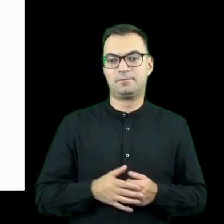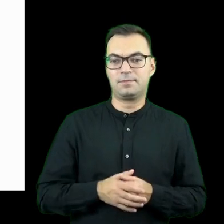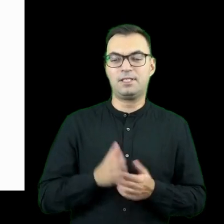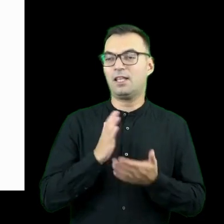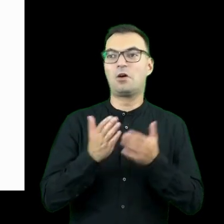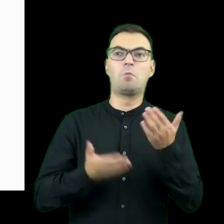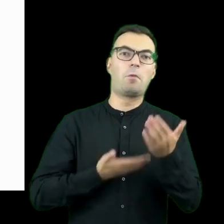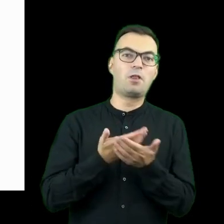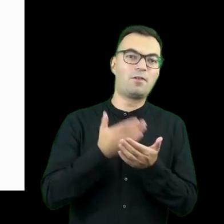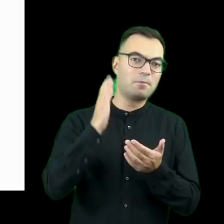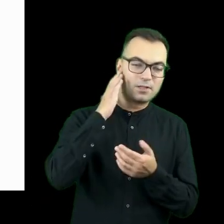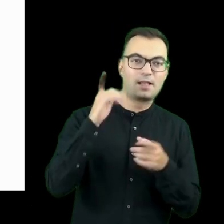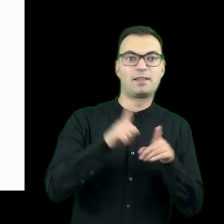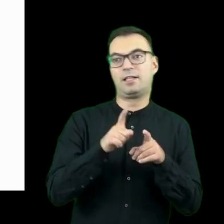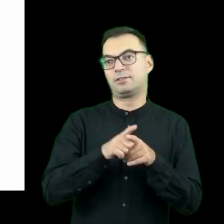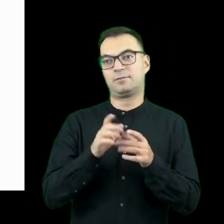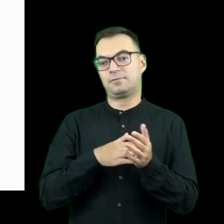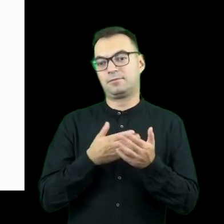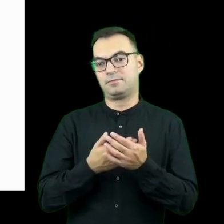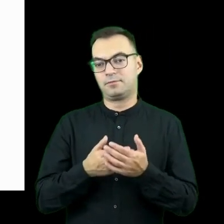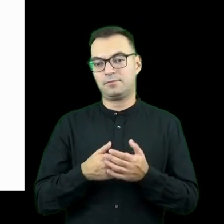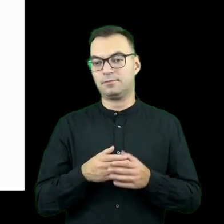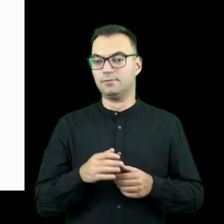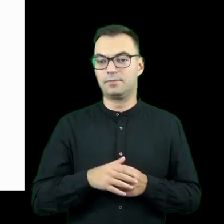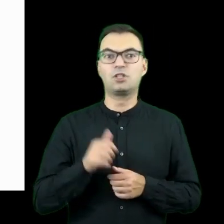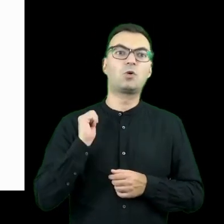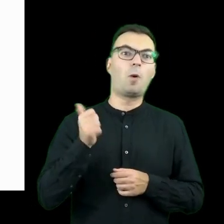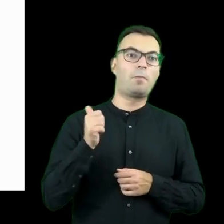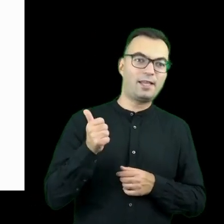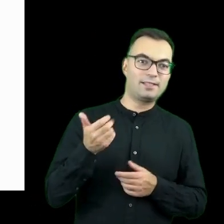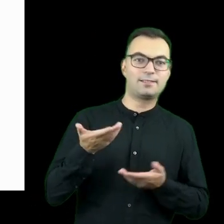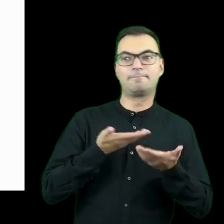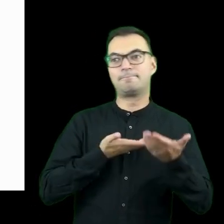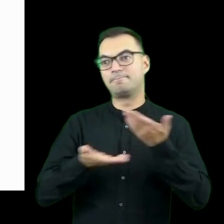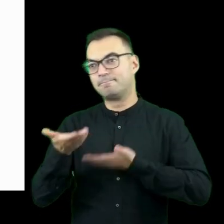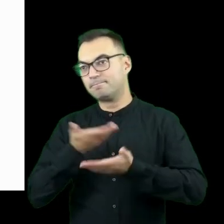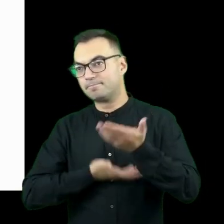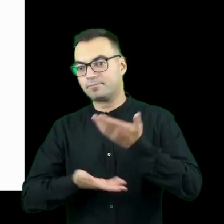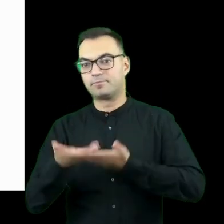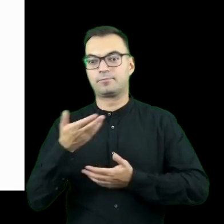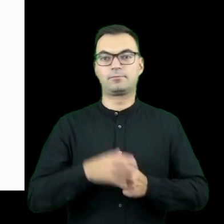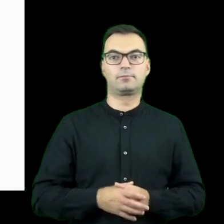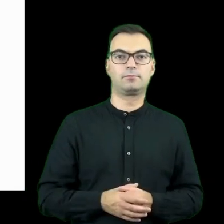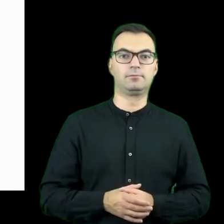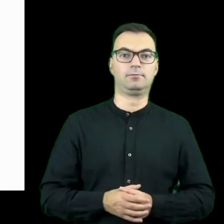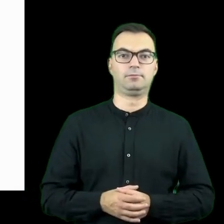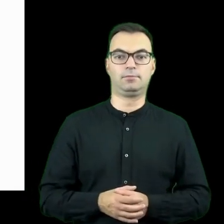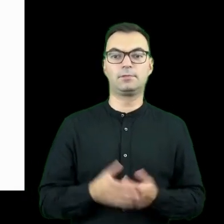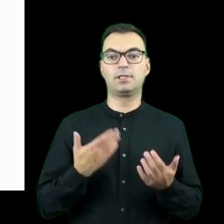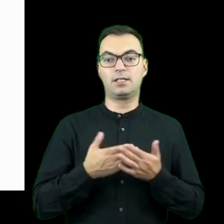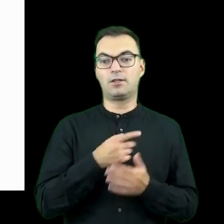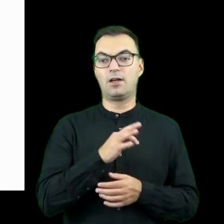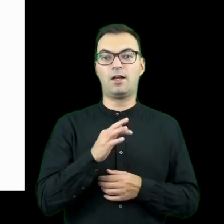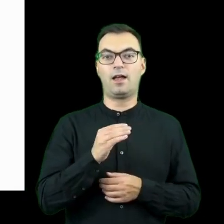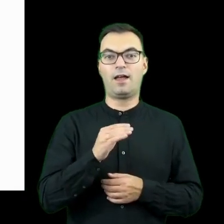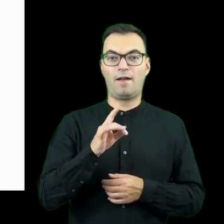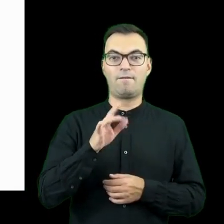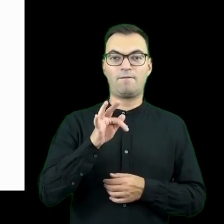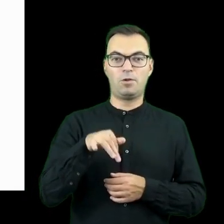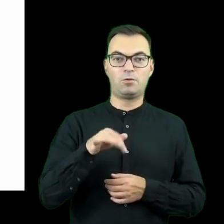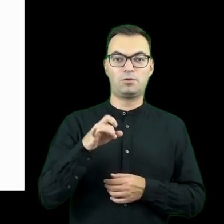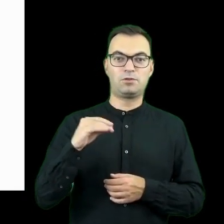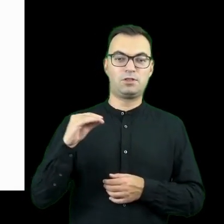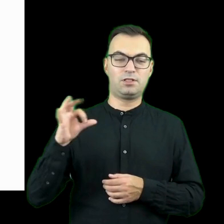miejsca do mieszkania, też możliwość dzielania się swoimi kompetencjami i w ten sposób na platformach Refugees Welcome